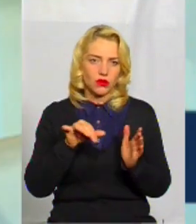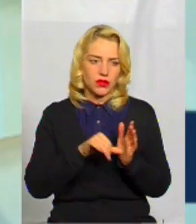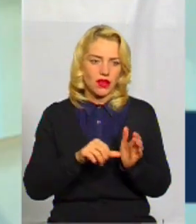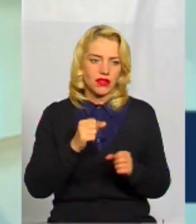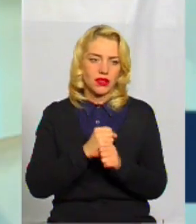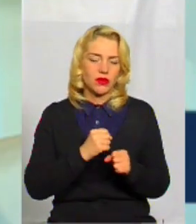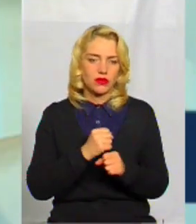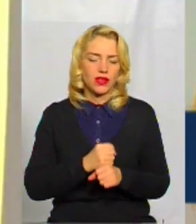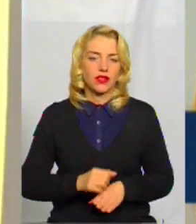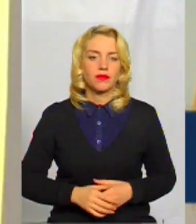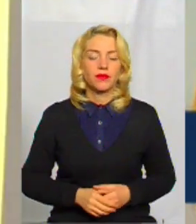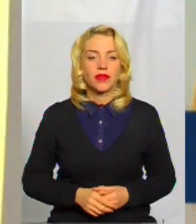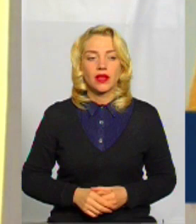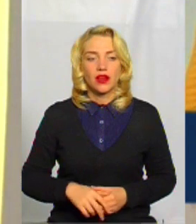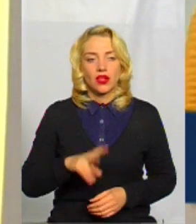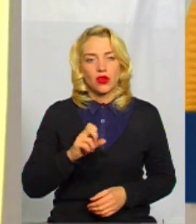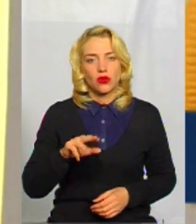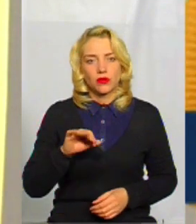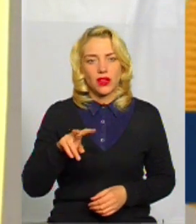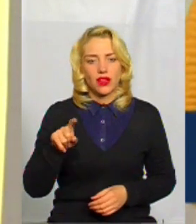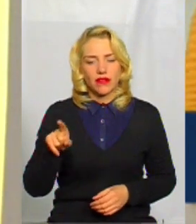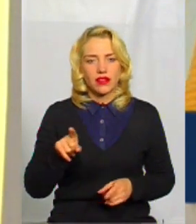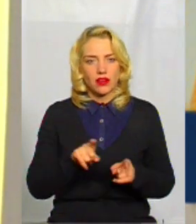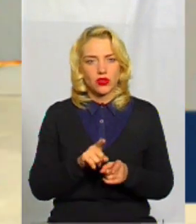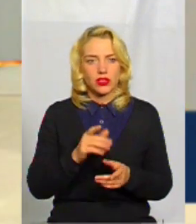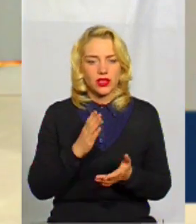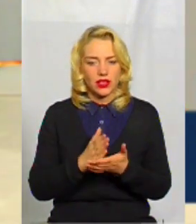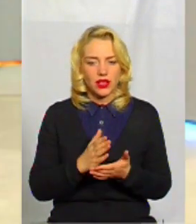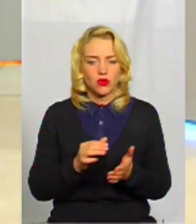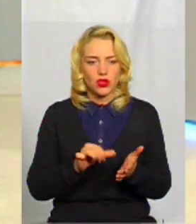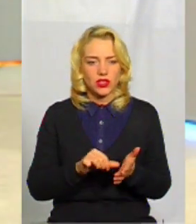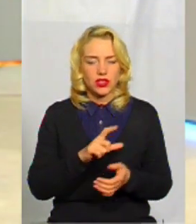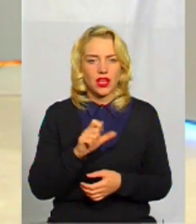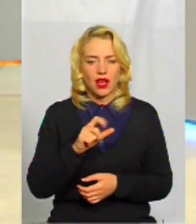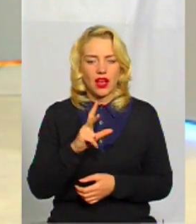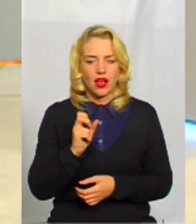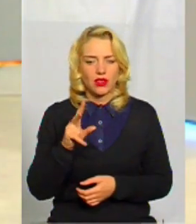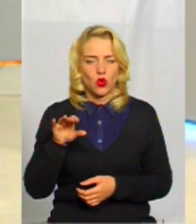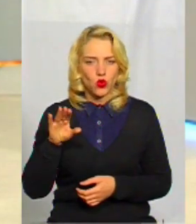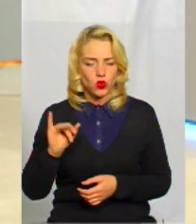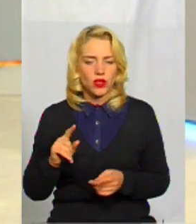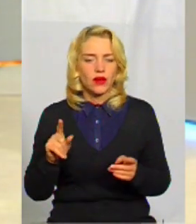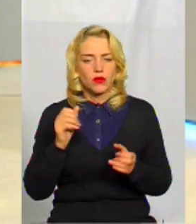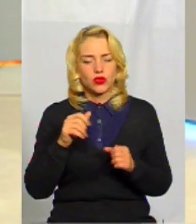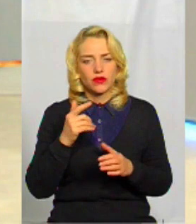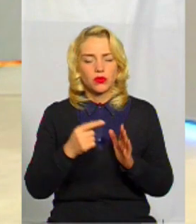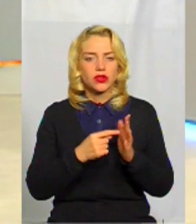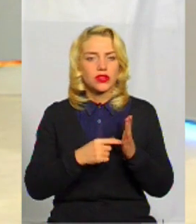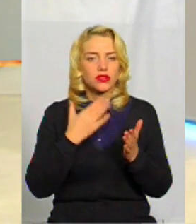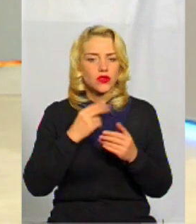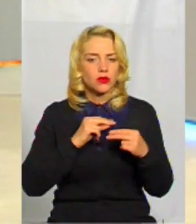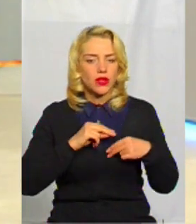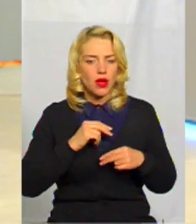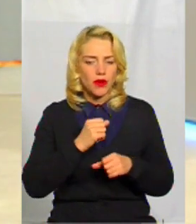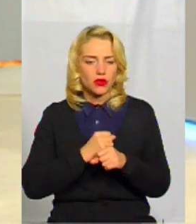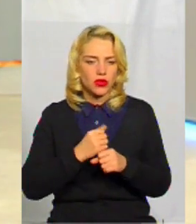напрацювання. Пані Людмило, ви також учасниці хакатону. Можливо, з нами поділитесь своїми напрацюваннями? Який проєкт